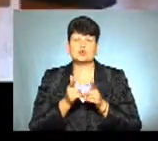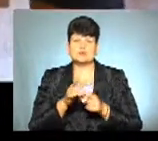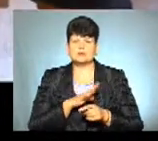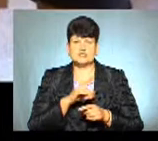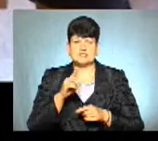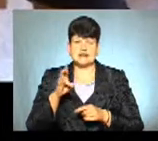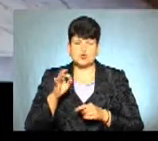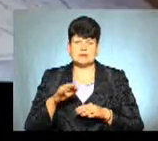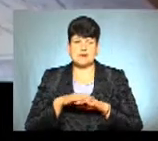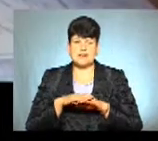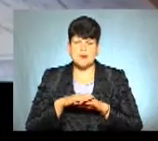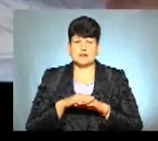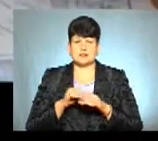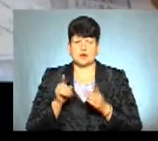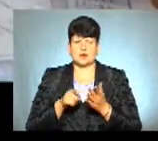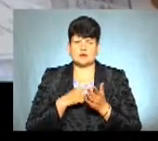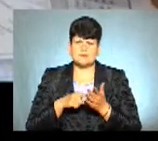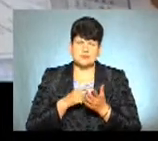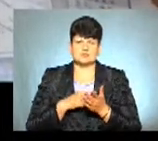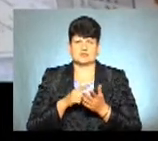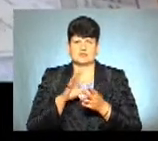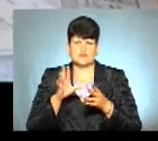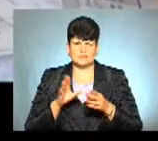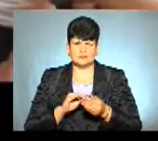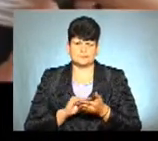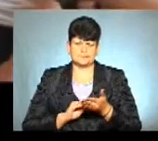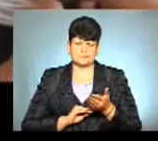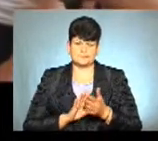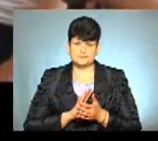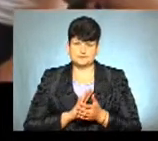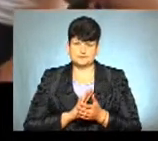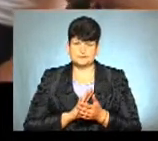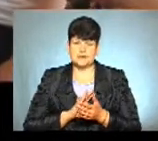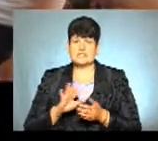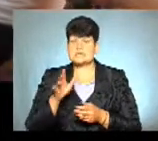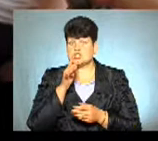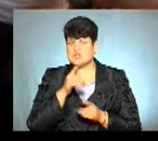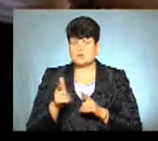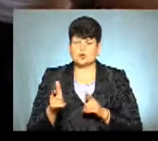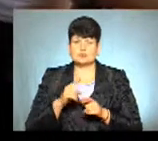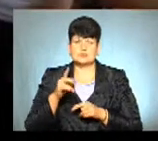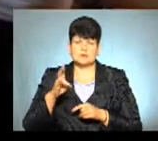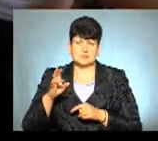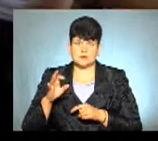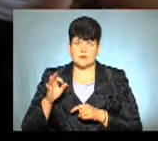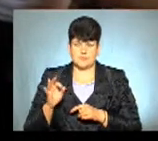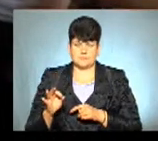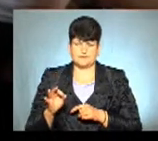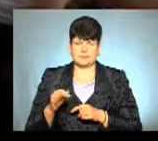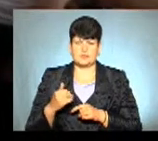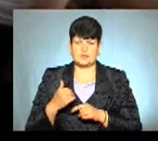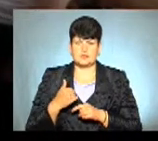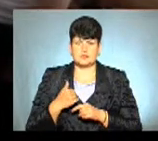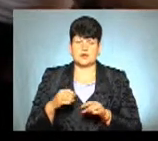з математики, конспекти, зошит, з розв'язаними задачами та прикладами. За час підготовки до зовнішнього незалежного оцінювання я